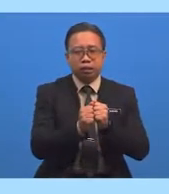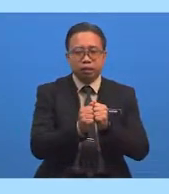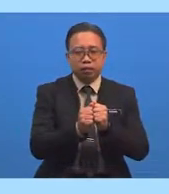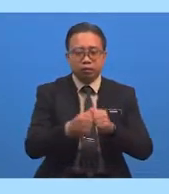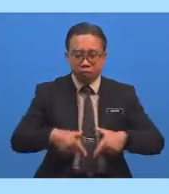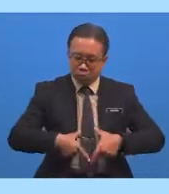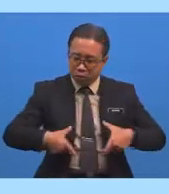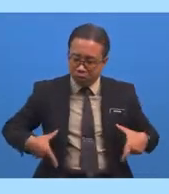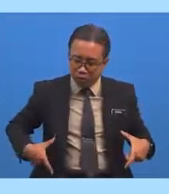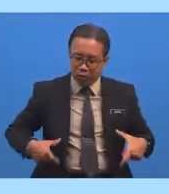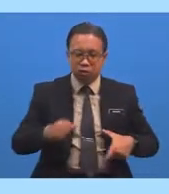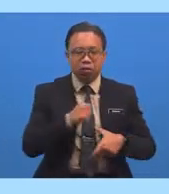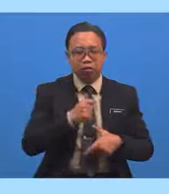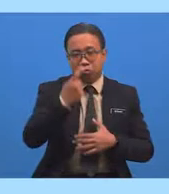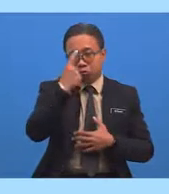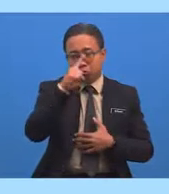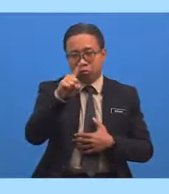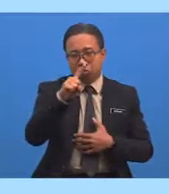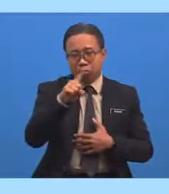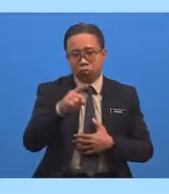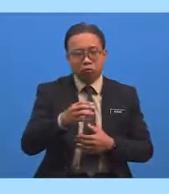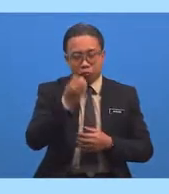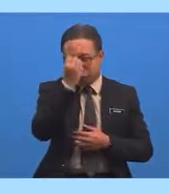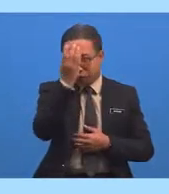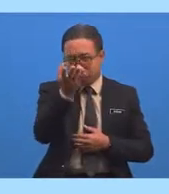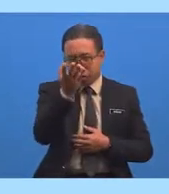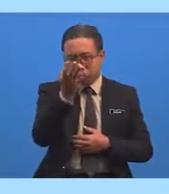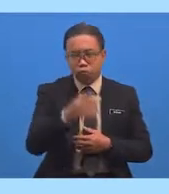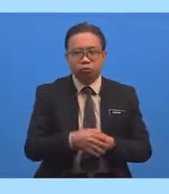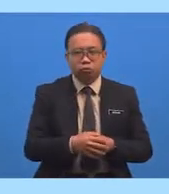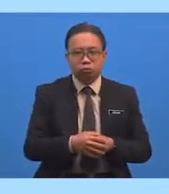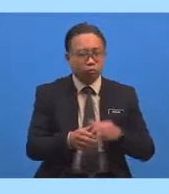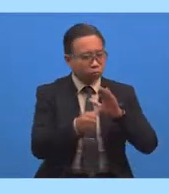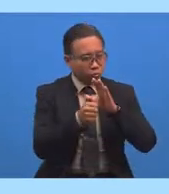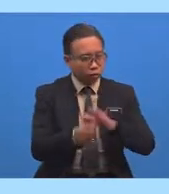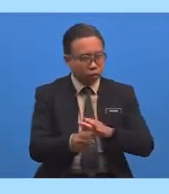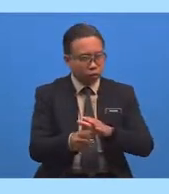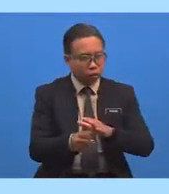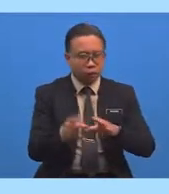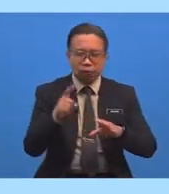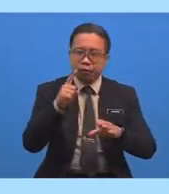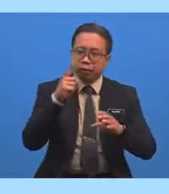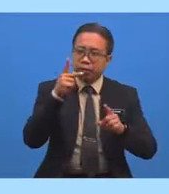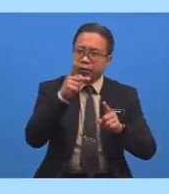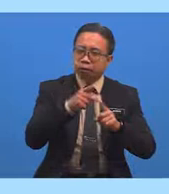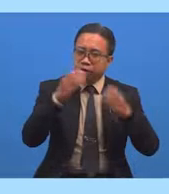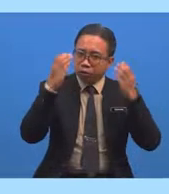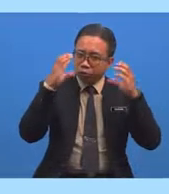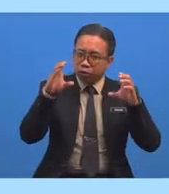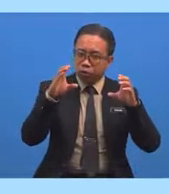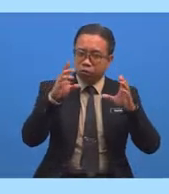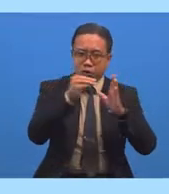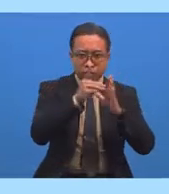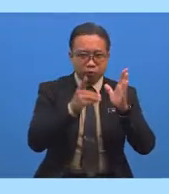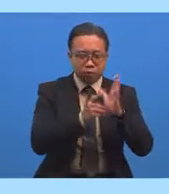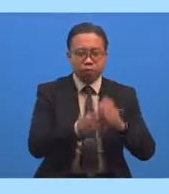Memberanikan Diri Untuk Melaporkan Kejadian Buli Tersebut Kepada Guru Disiplin